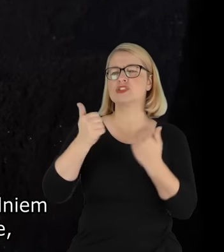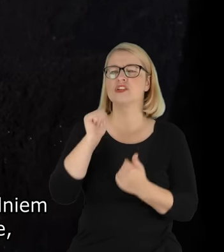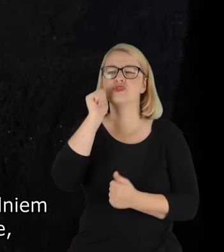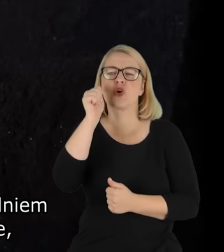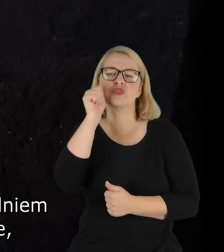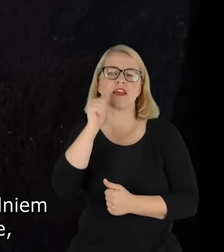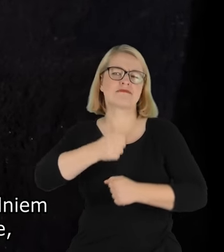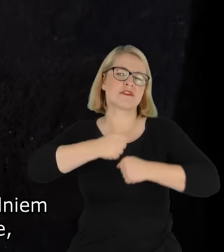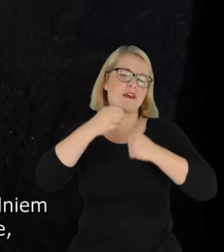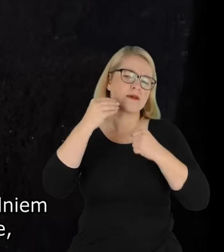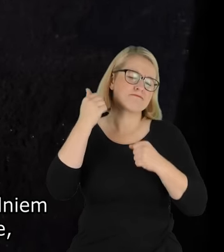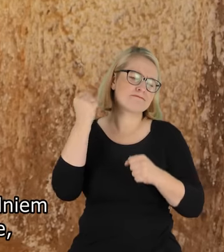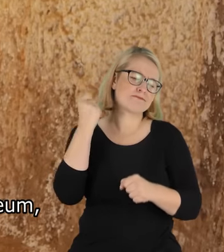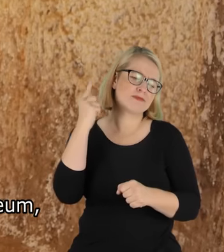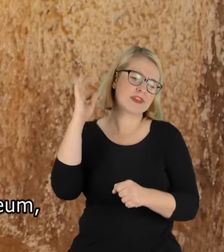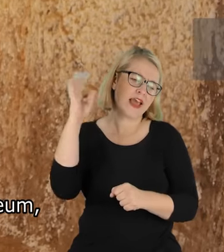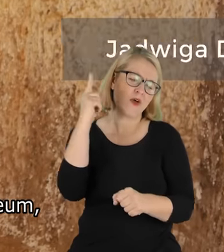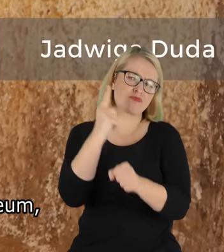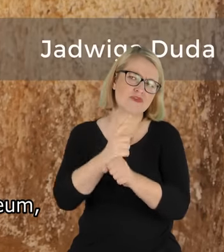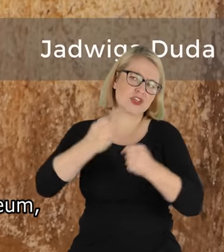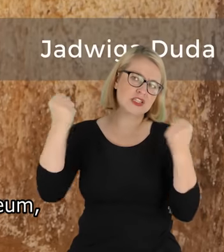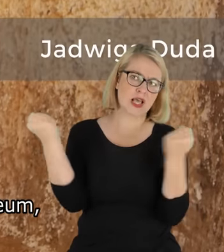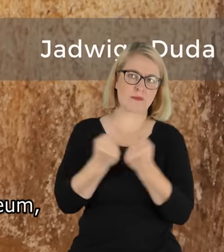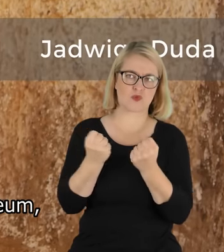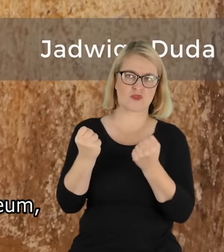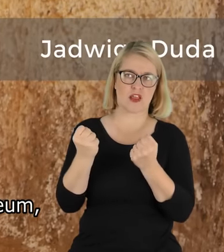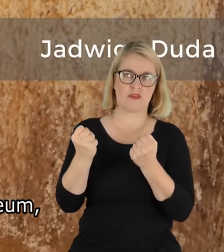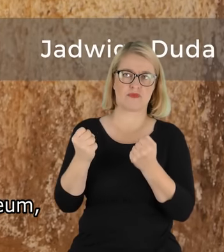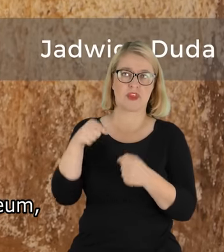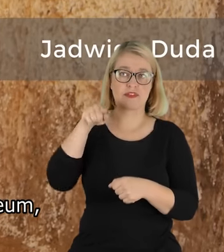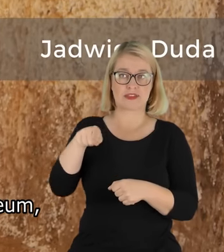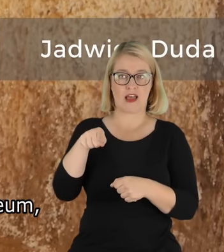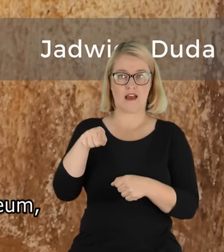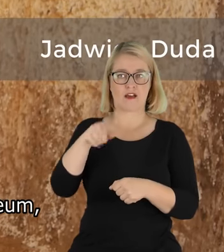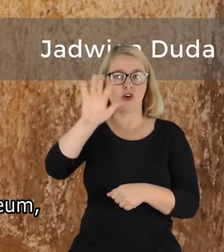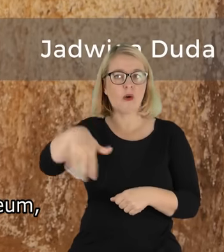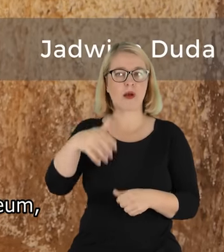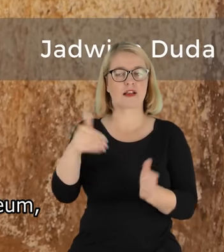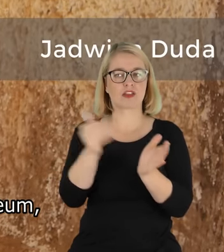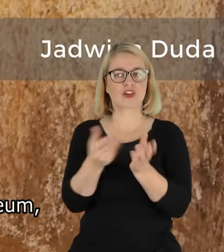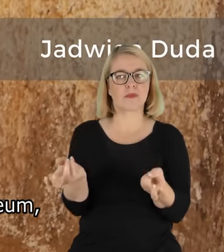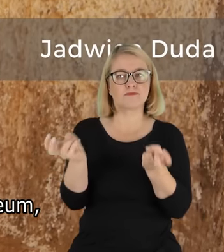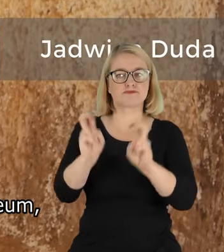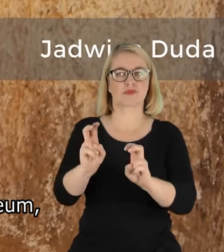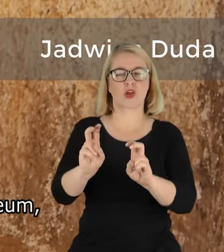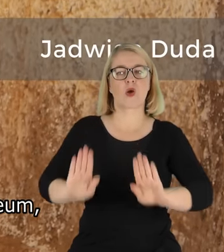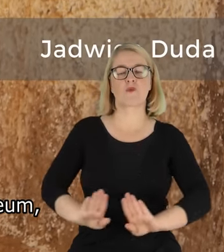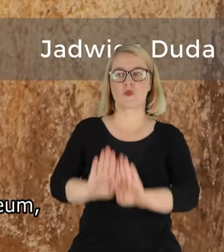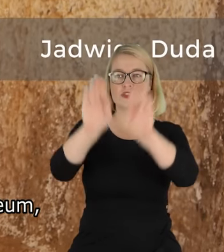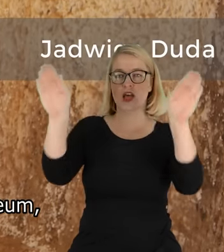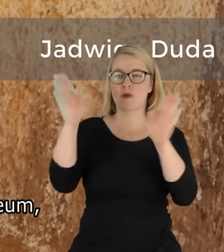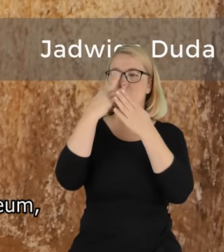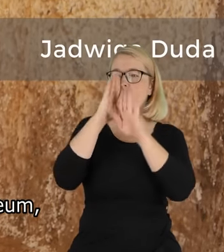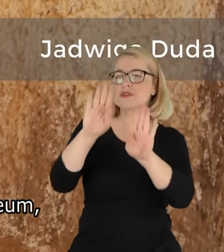bardziej jego postanowienie, że w tej kopalni założyć trzeba muzeum ilustrujące